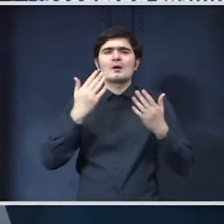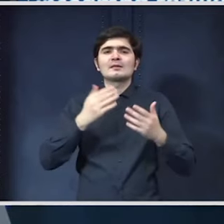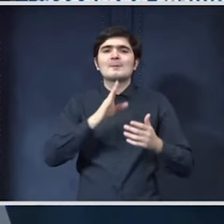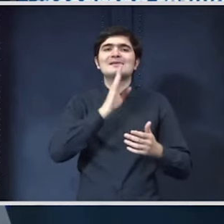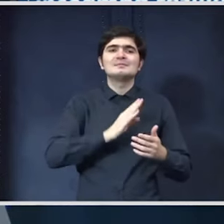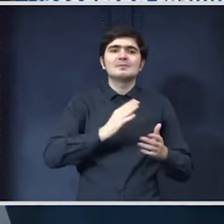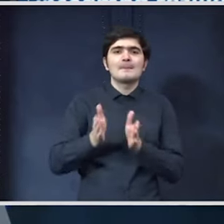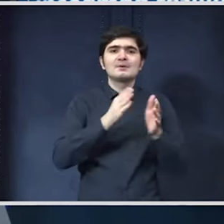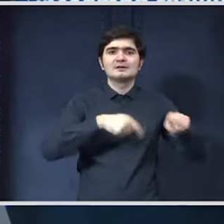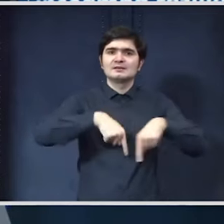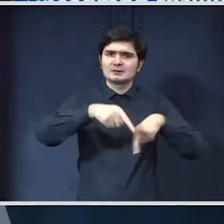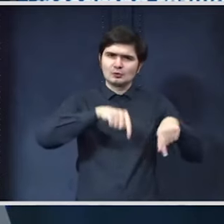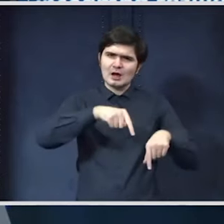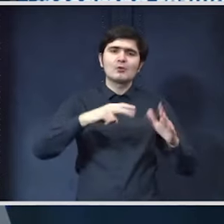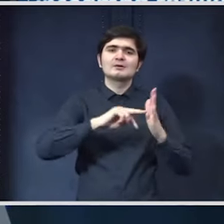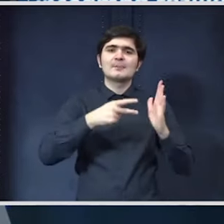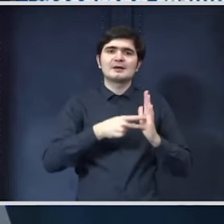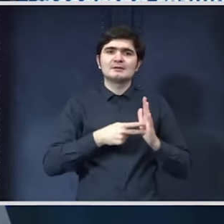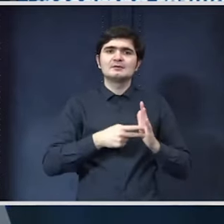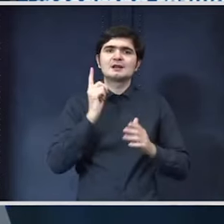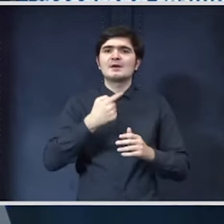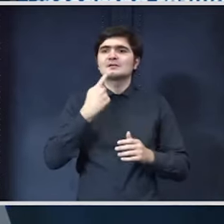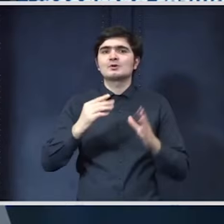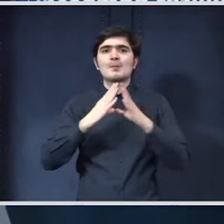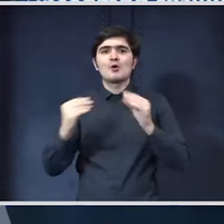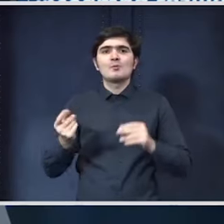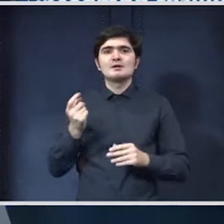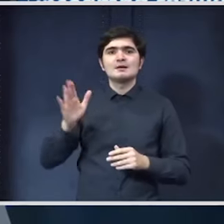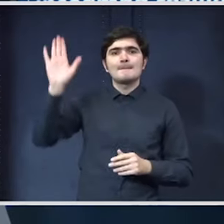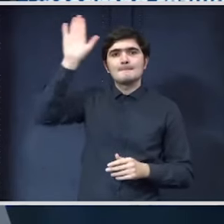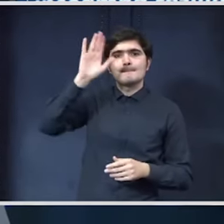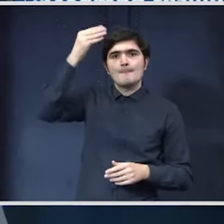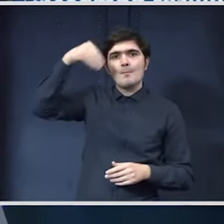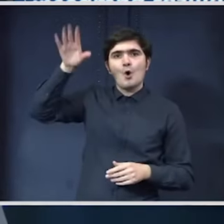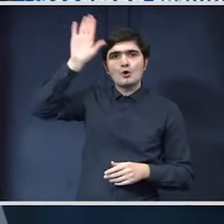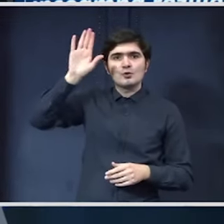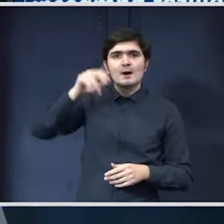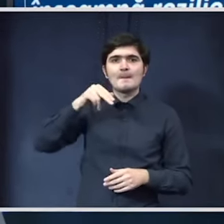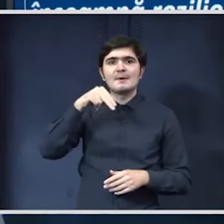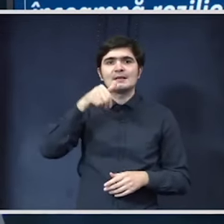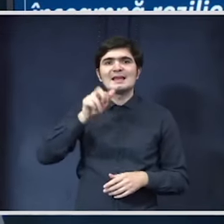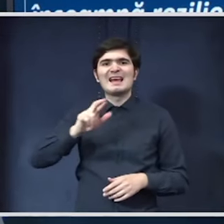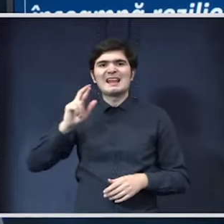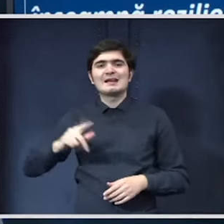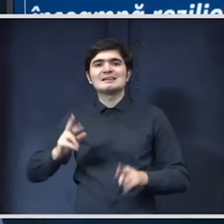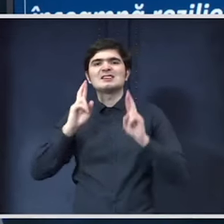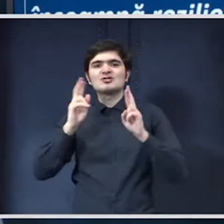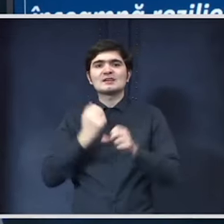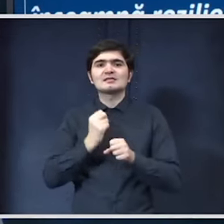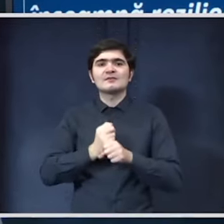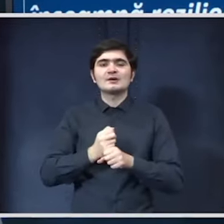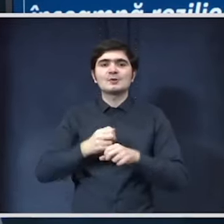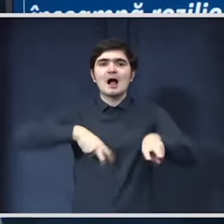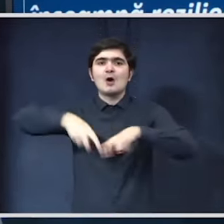pentru că acolo chiar sunt pregătite și trebuie să spunem românilor din Moldova că PNRR este șansa de a lega Moldova cu autostrăzi,